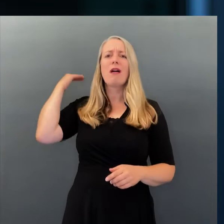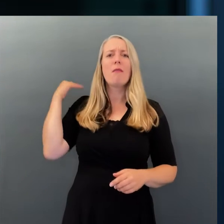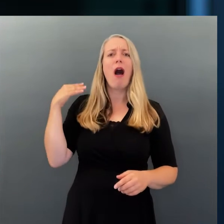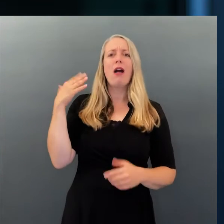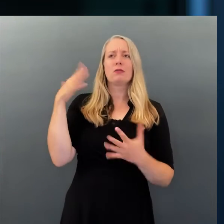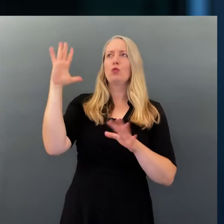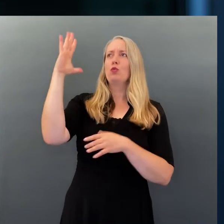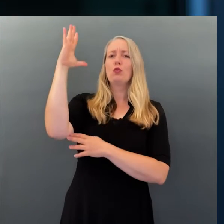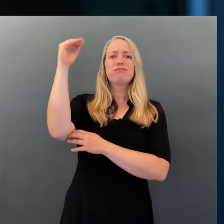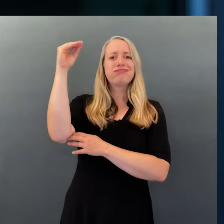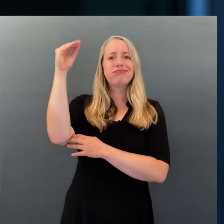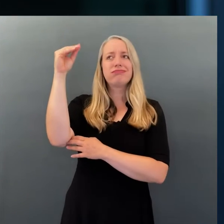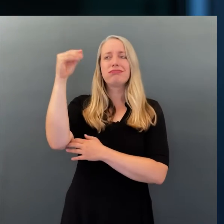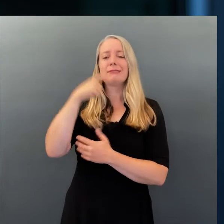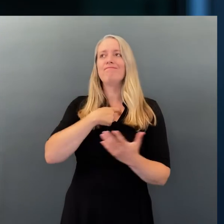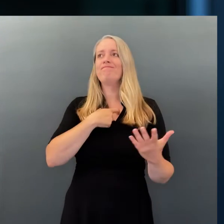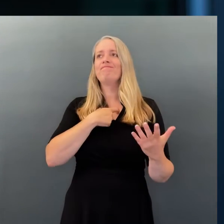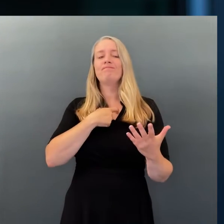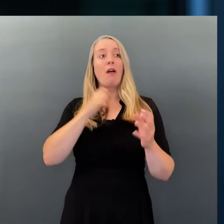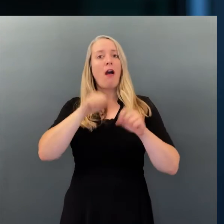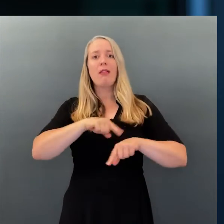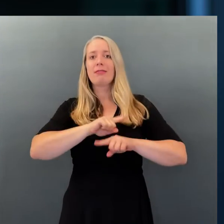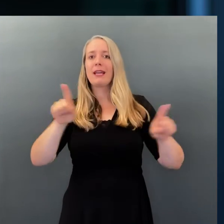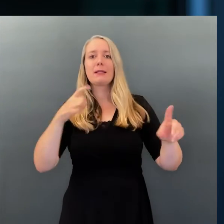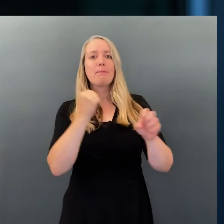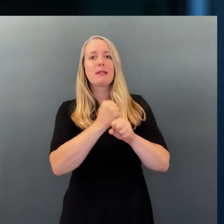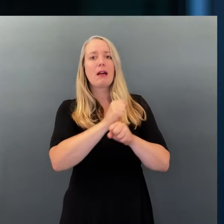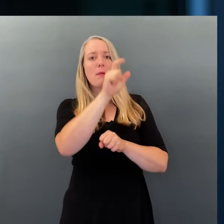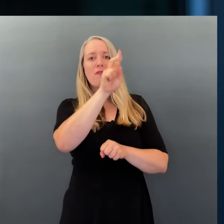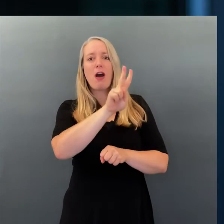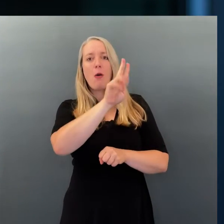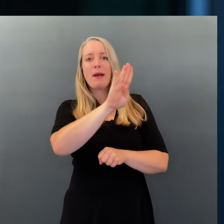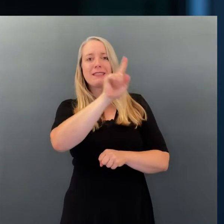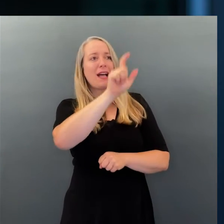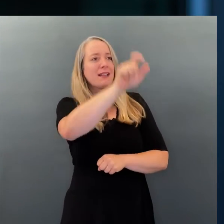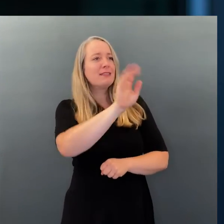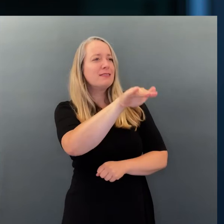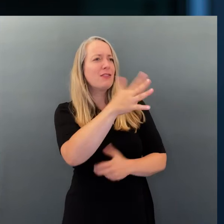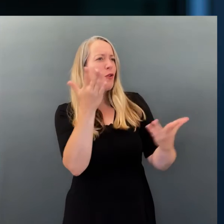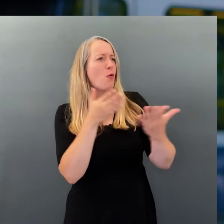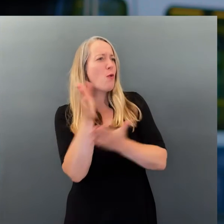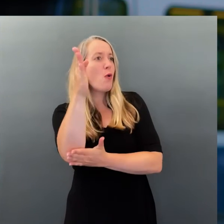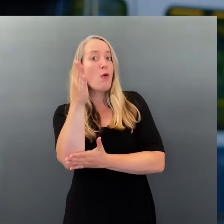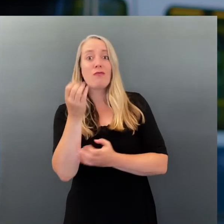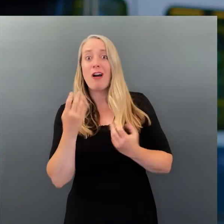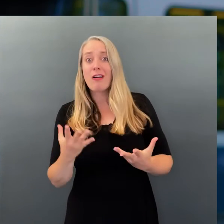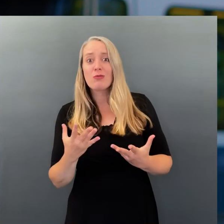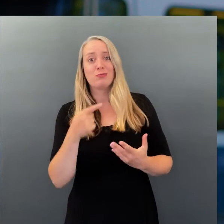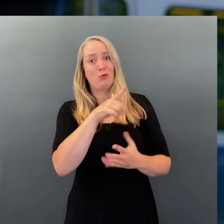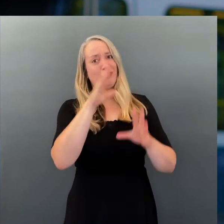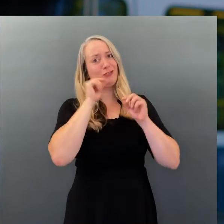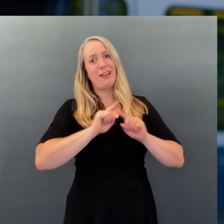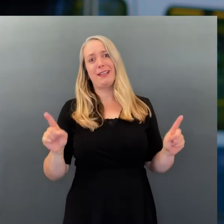nur durchzusagen gegeben hat. Ich habe mich auch nicht an einem VBZ-Mitarbeiter verwendet und fragen, wo es durchgeht, weil ich ihn nicht